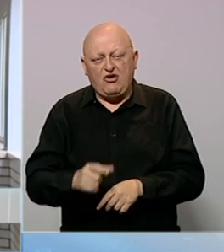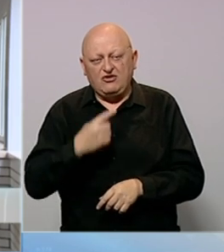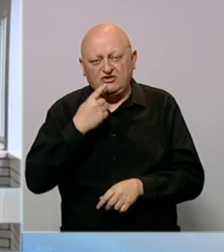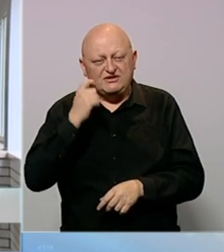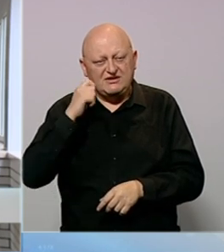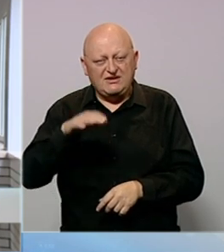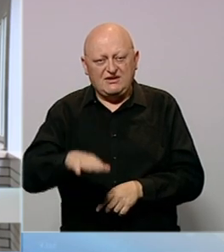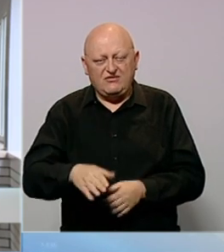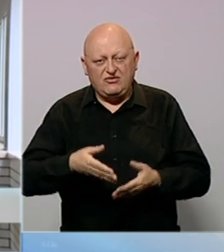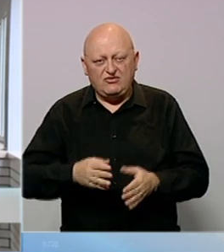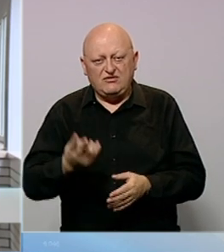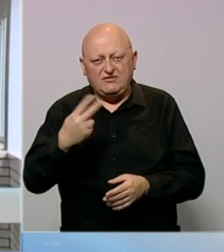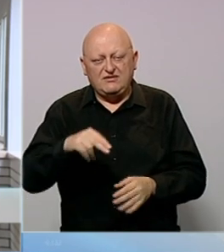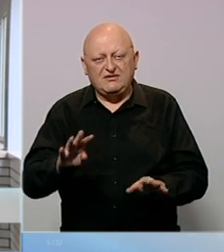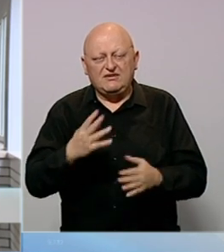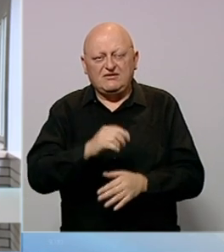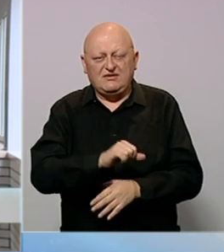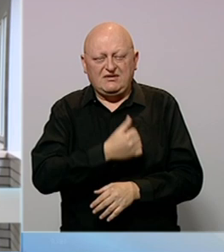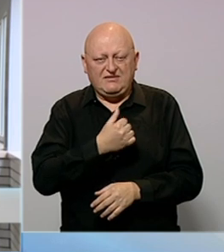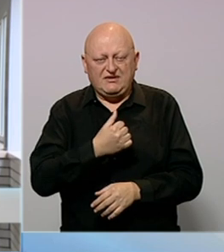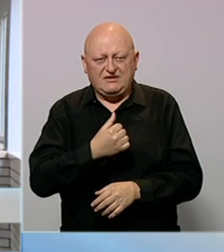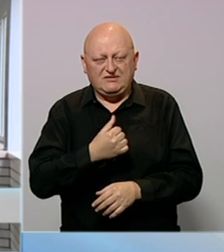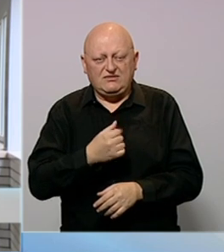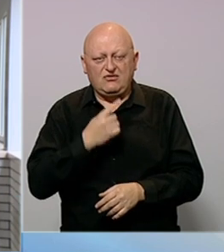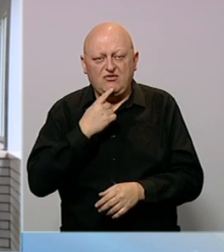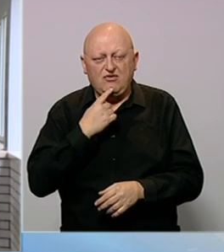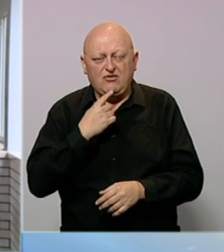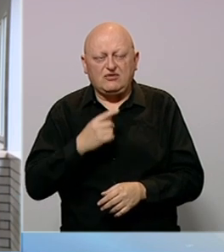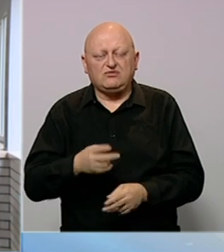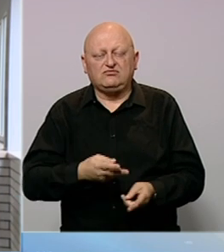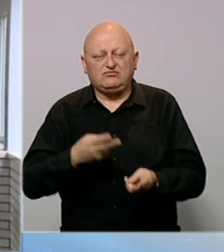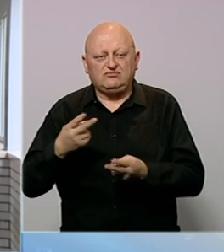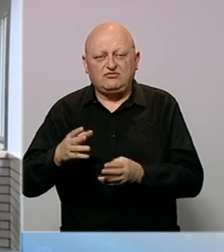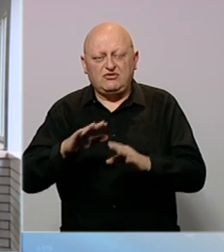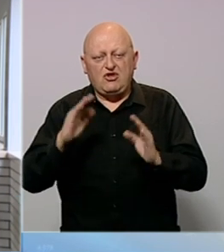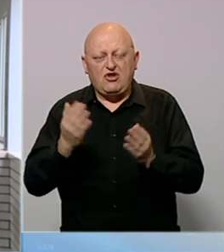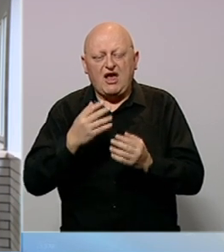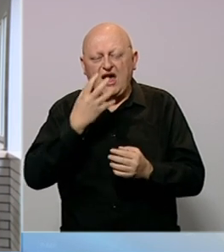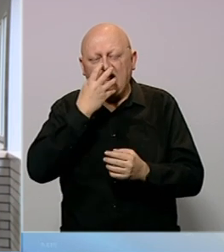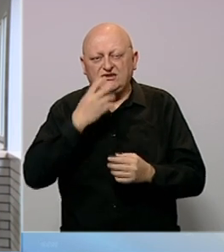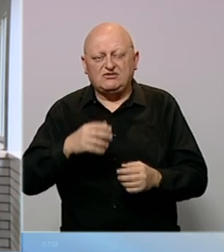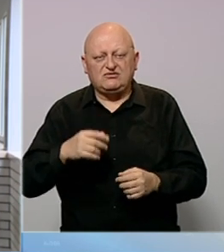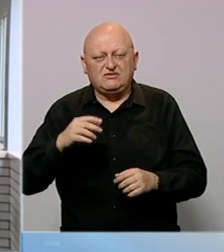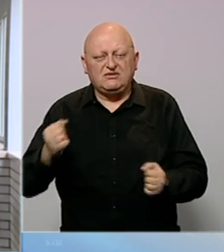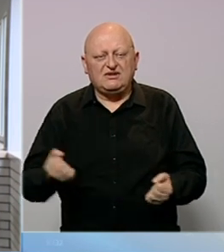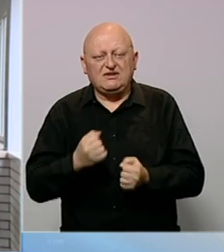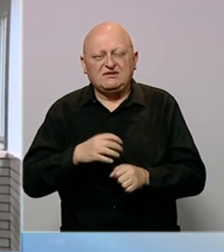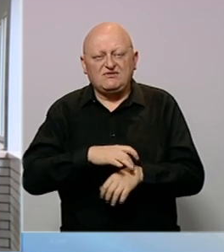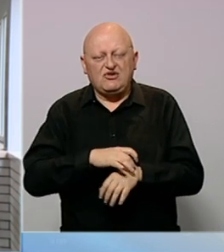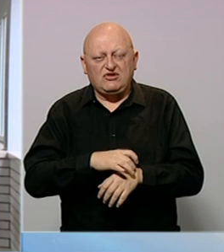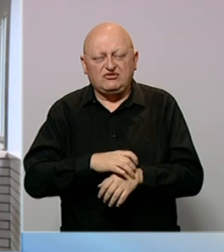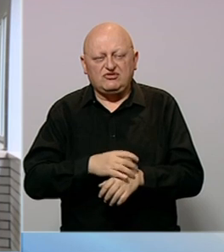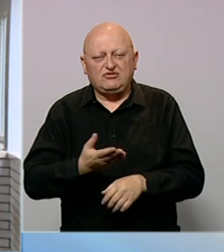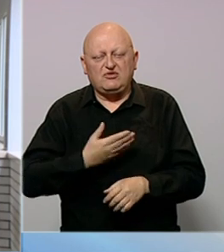Riječ je o djevojčici rođenoj 2019. godine, koja je hospitalizirana na odjelu za anesteziju, reanimaciju i intenzivno liječenje.